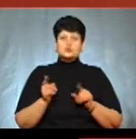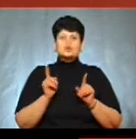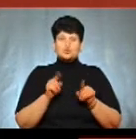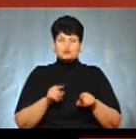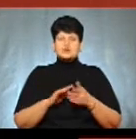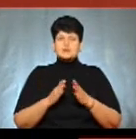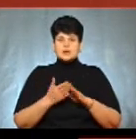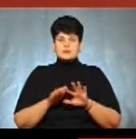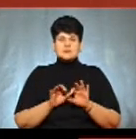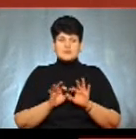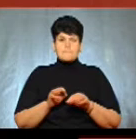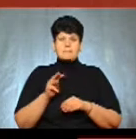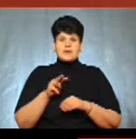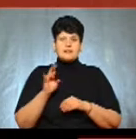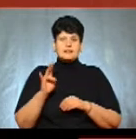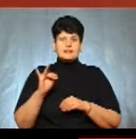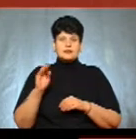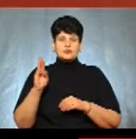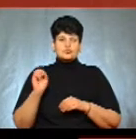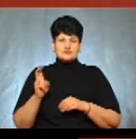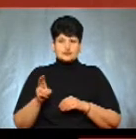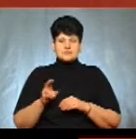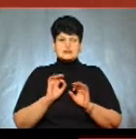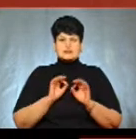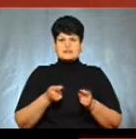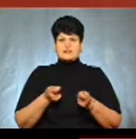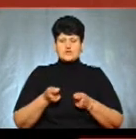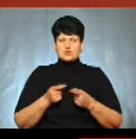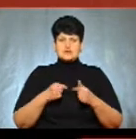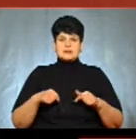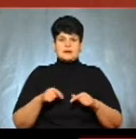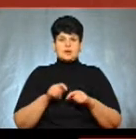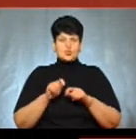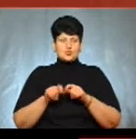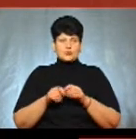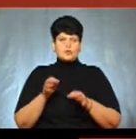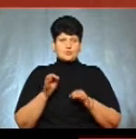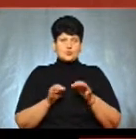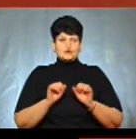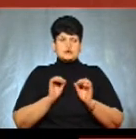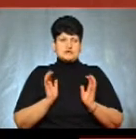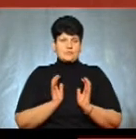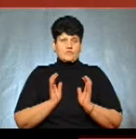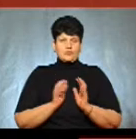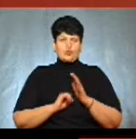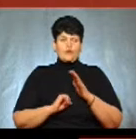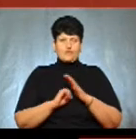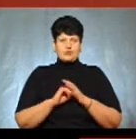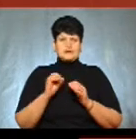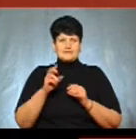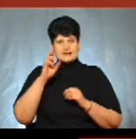ситуацію прокоментував Михайло Онищук, завідувач сектору екоконтролю природного заповідного фонду лісів та рослинного світу